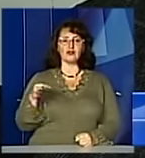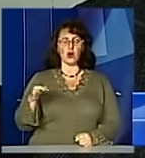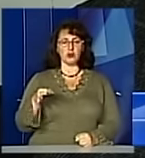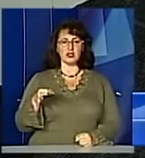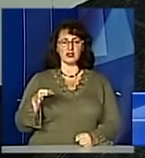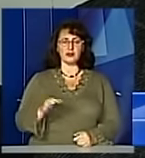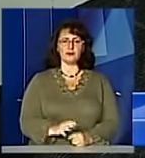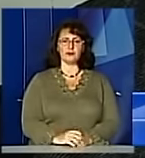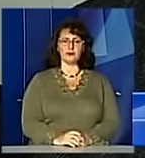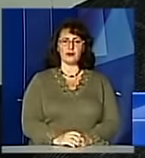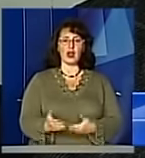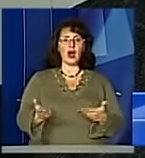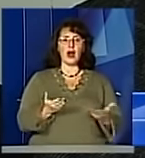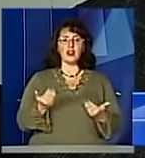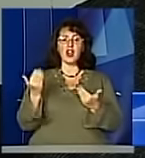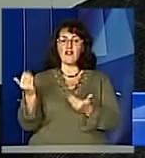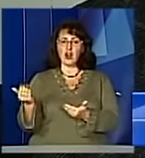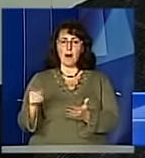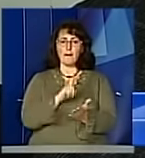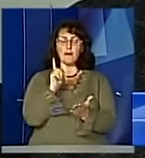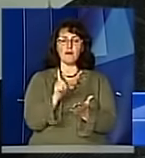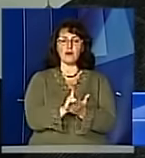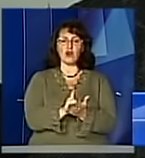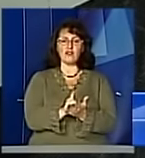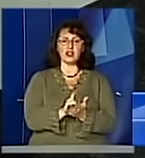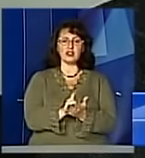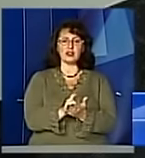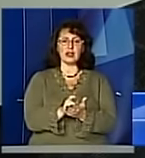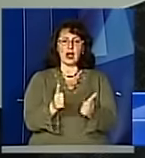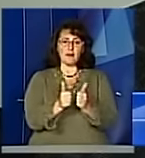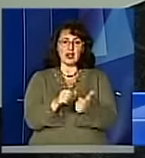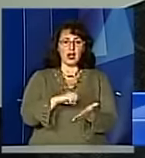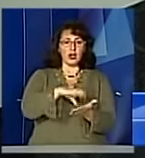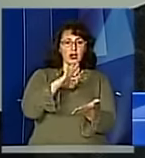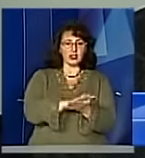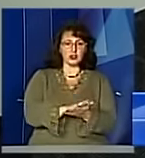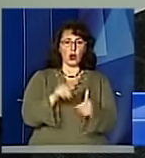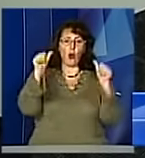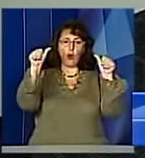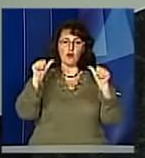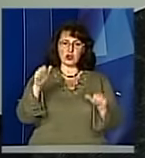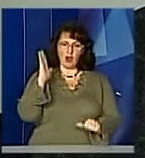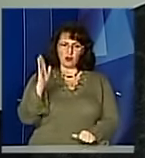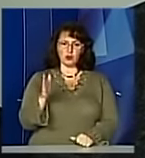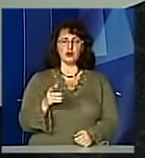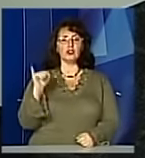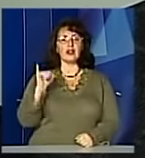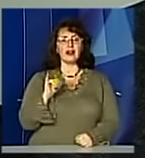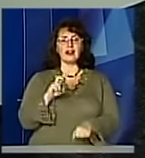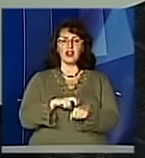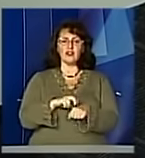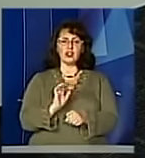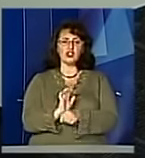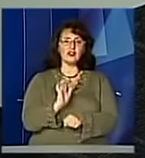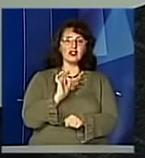де біля реєстратури буде відповідна об'ява і де вам повинні будуть скерувати вас на